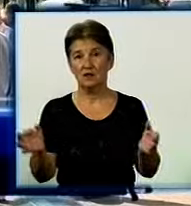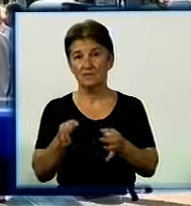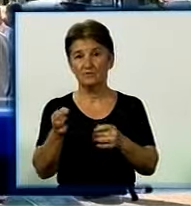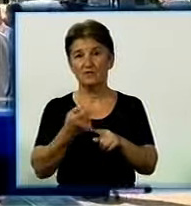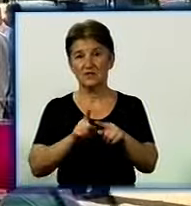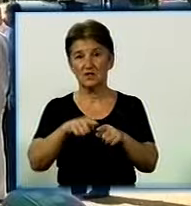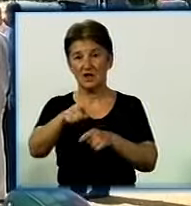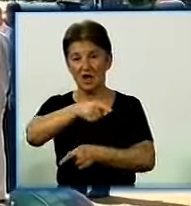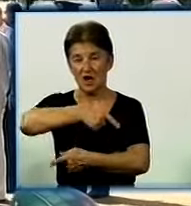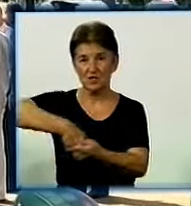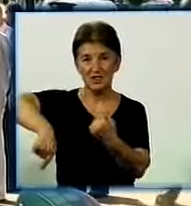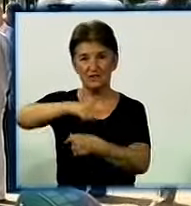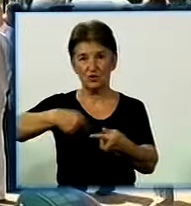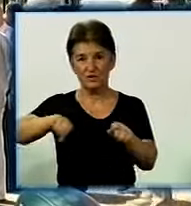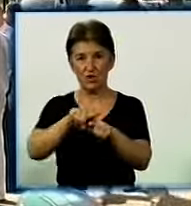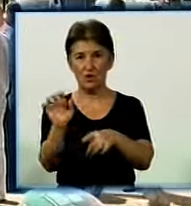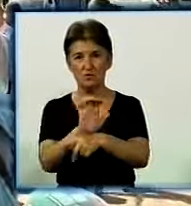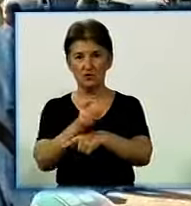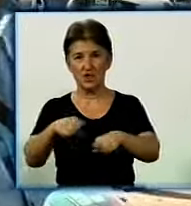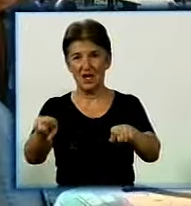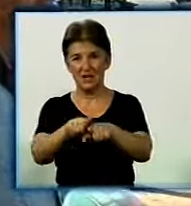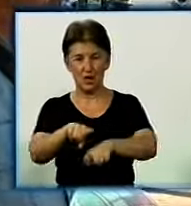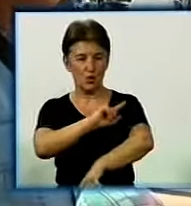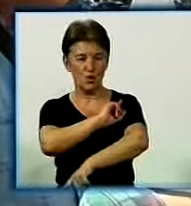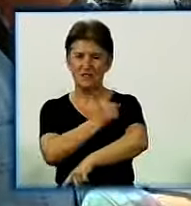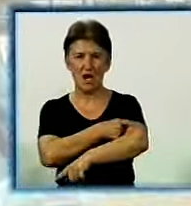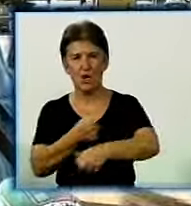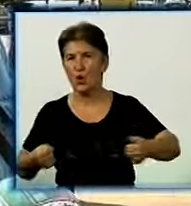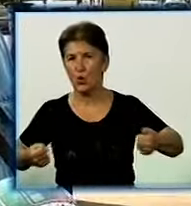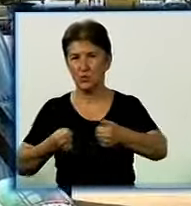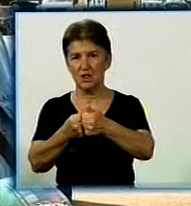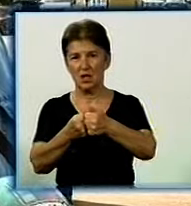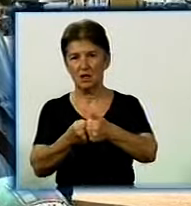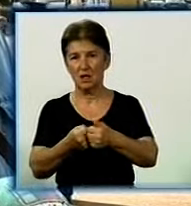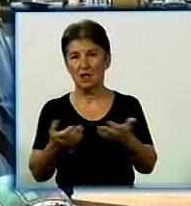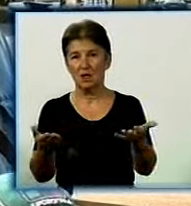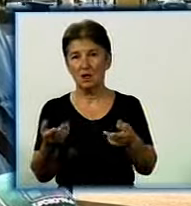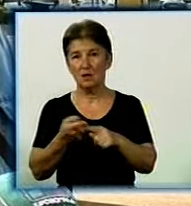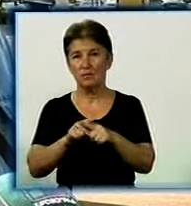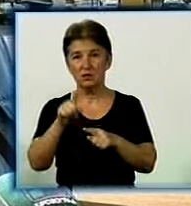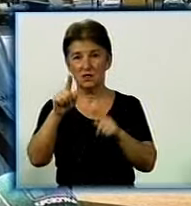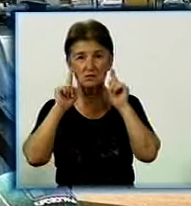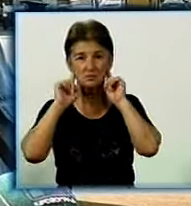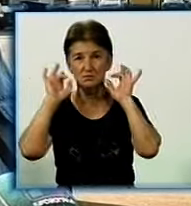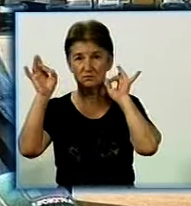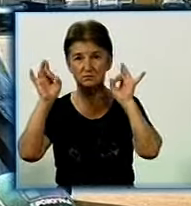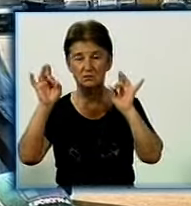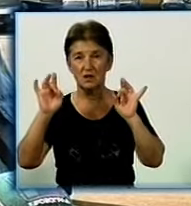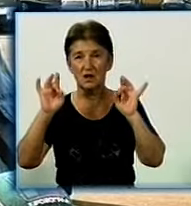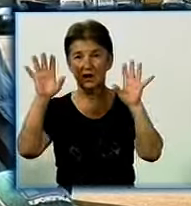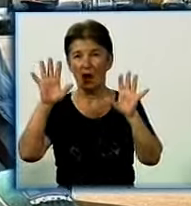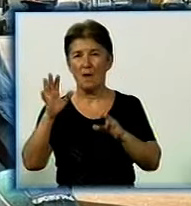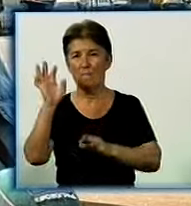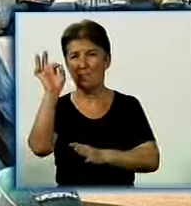що розвернуть таку машину, це такий удар, що взагалі, я не знаю. Була вікна вимкнув її прямо на